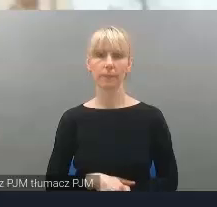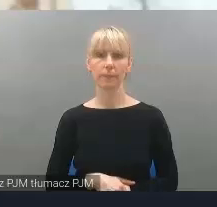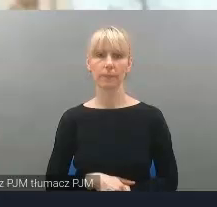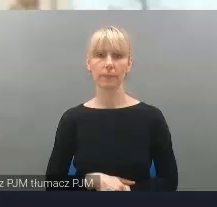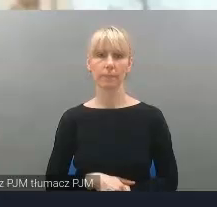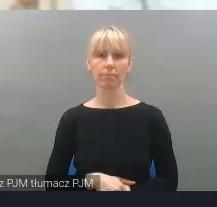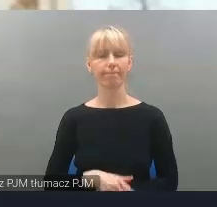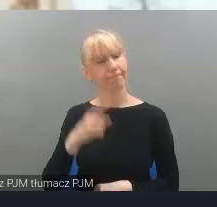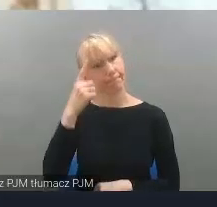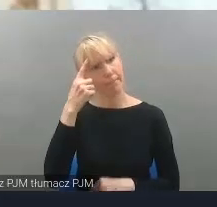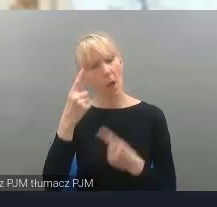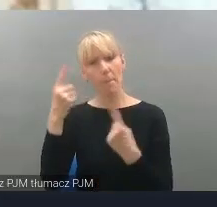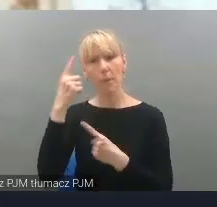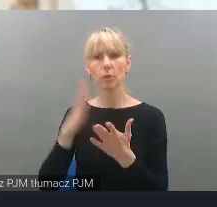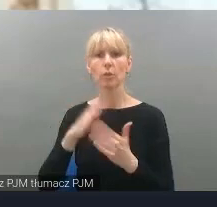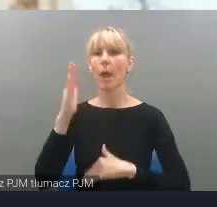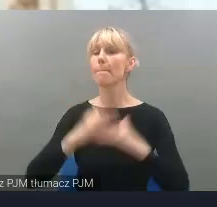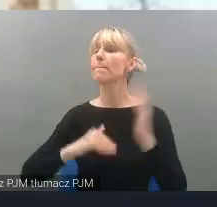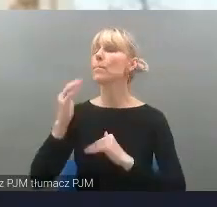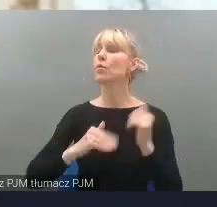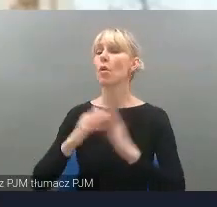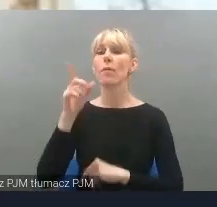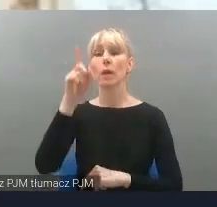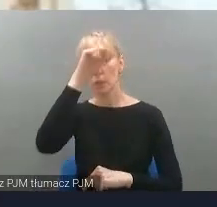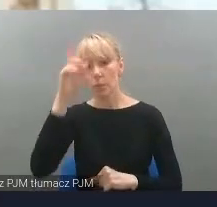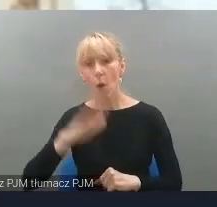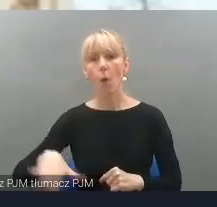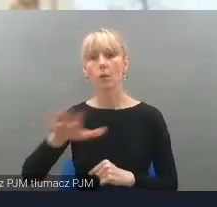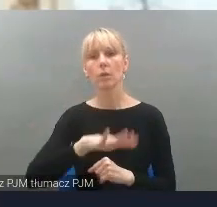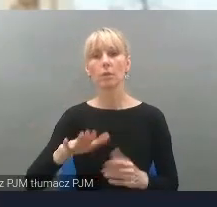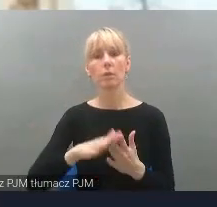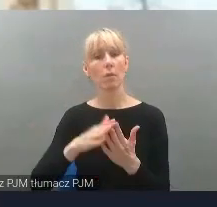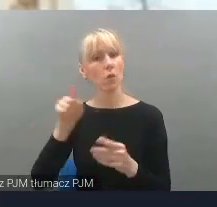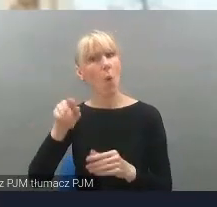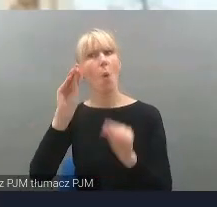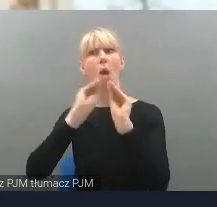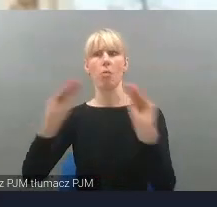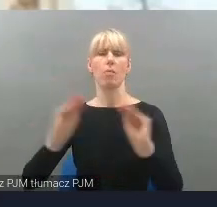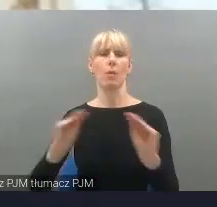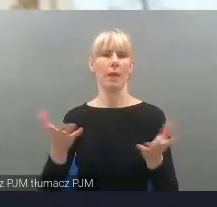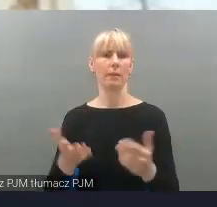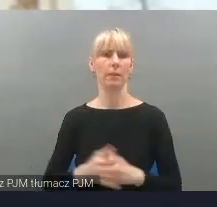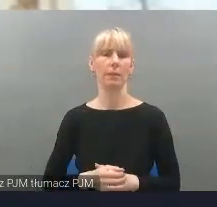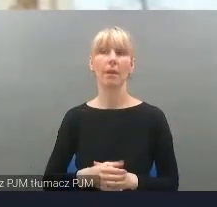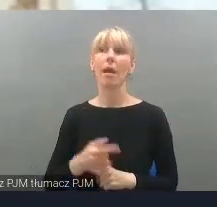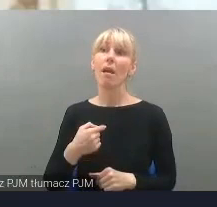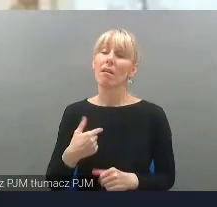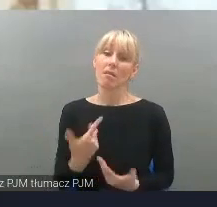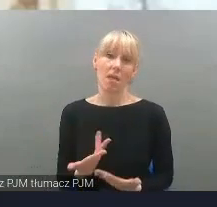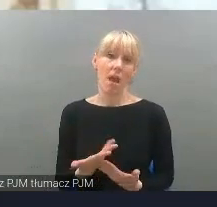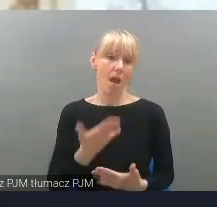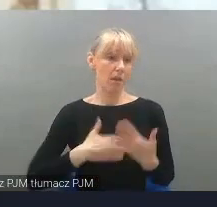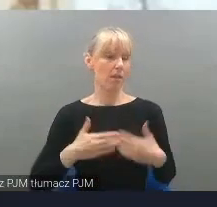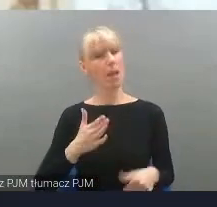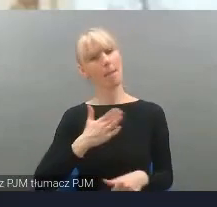Myślę, że budowanie społeczeństwa zaczyna się od edukacji. Mogę się trochę z pewną dumą, z takim radością. Ja mam dzieci,